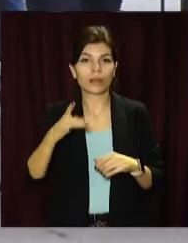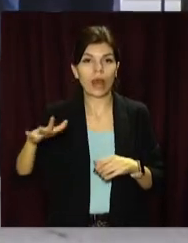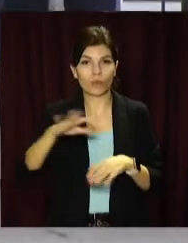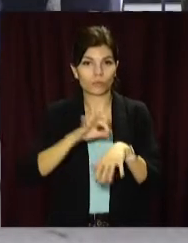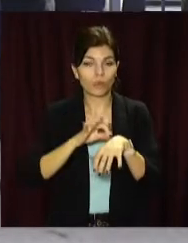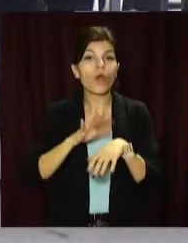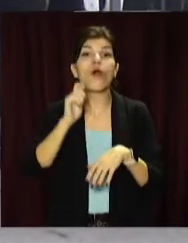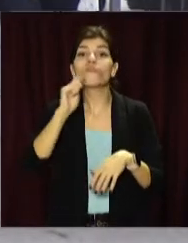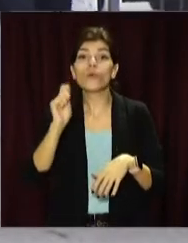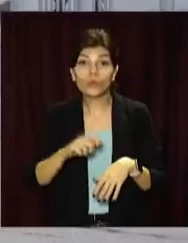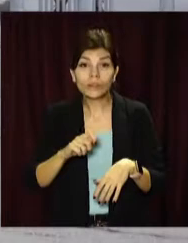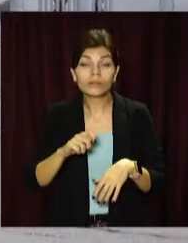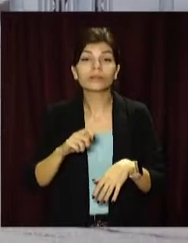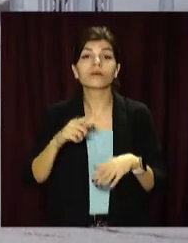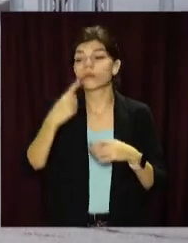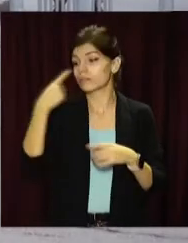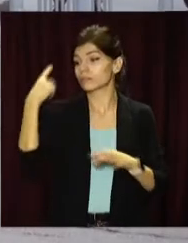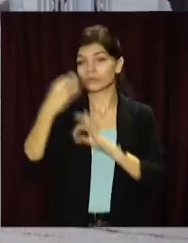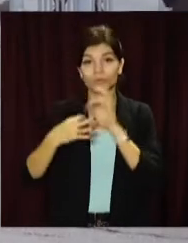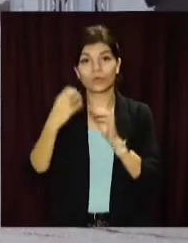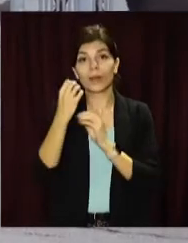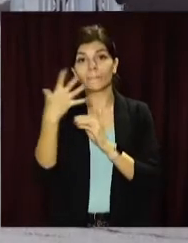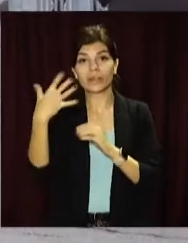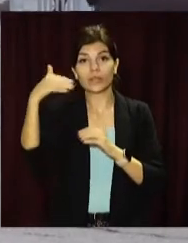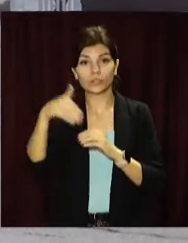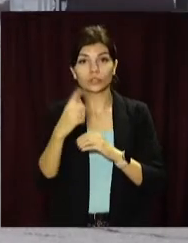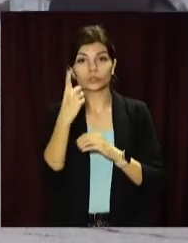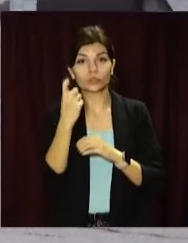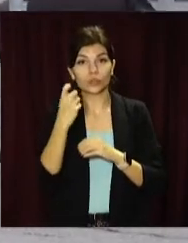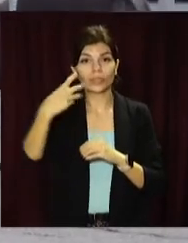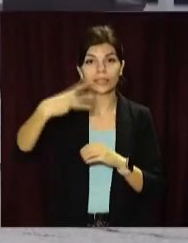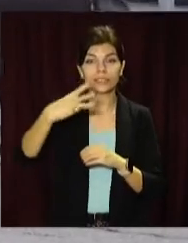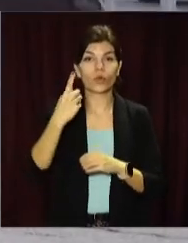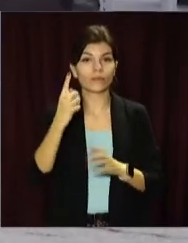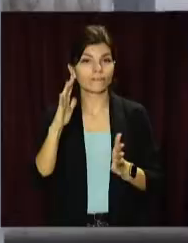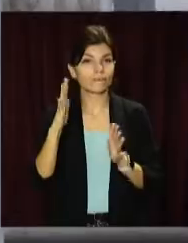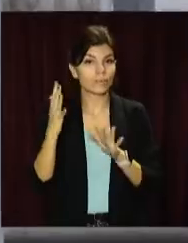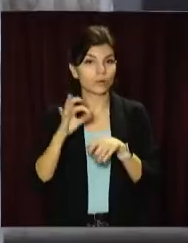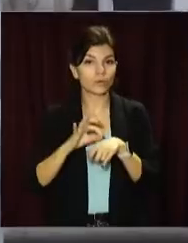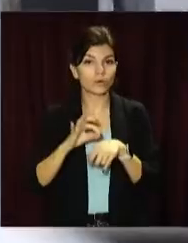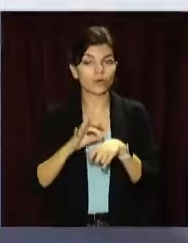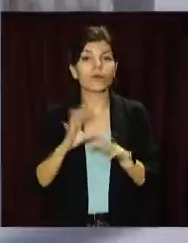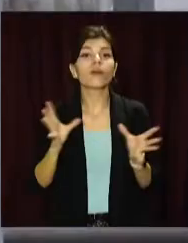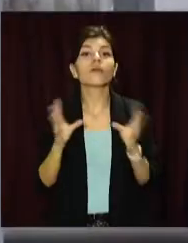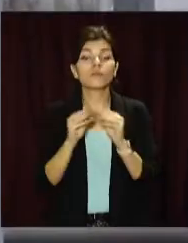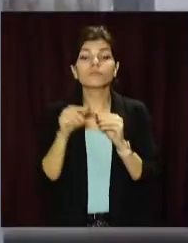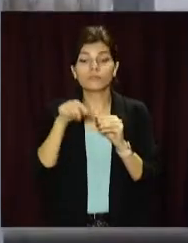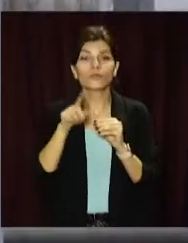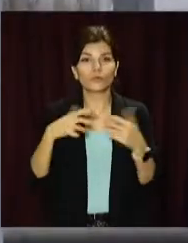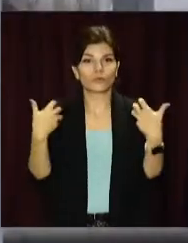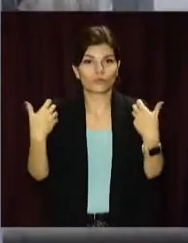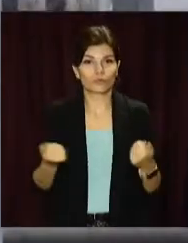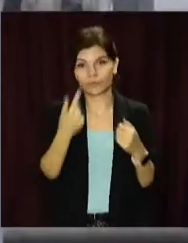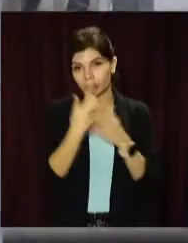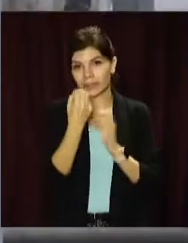регіону. В Україні ж за минулу добу підтвердили 15 131 випадок хвороби. Разом з тим одужало